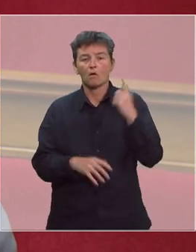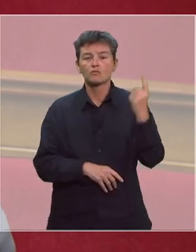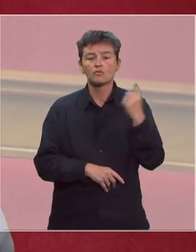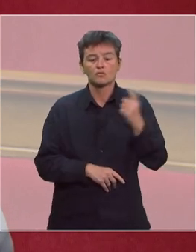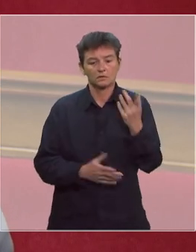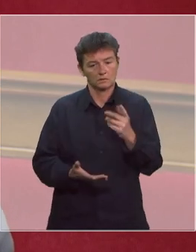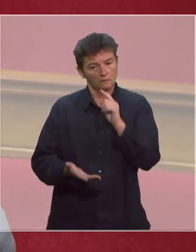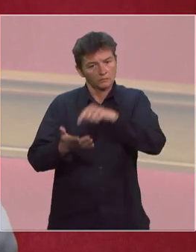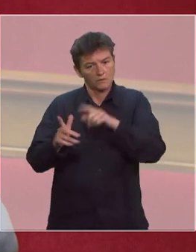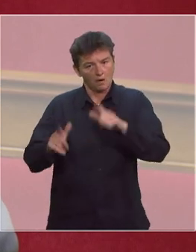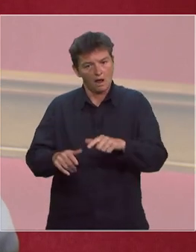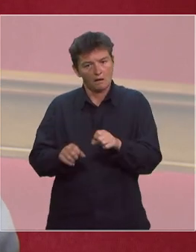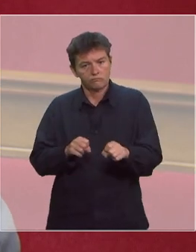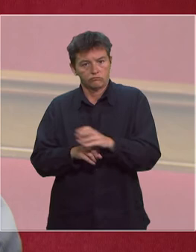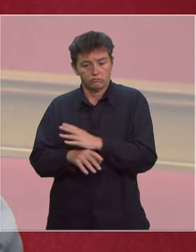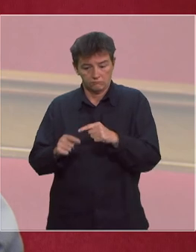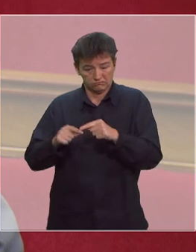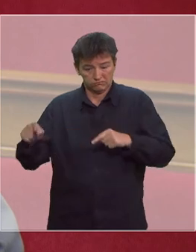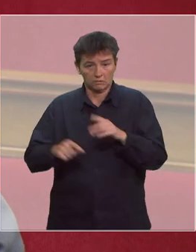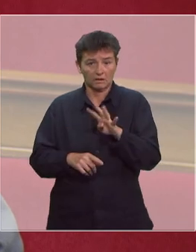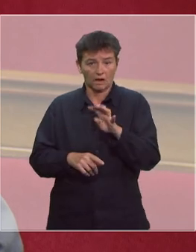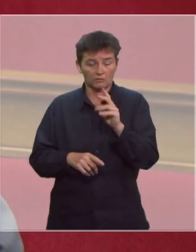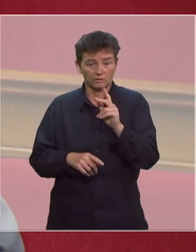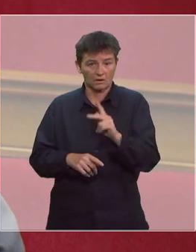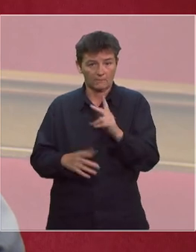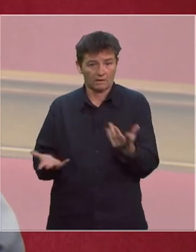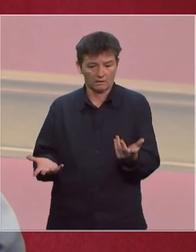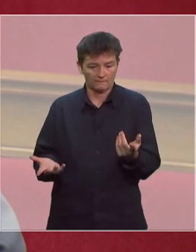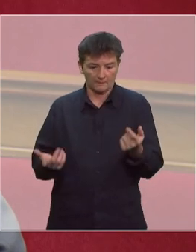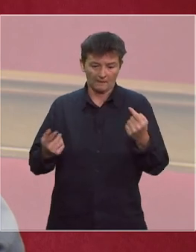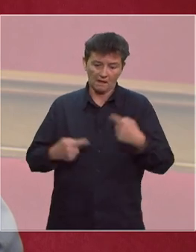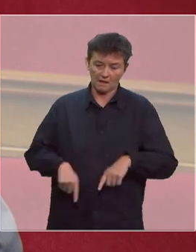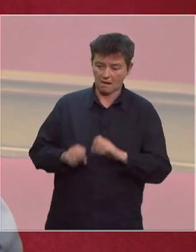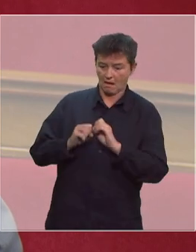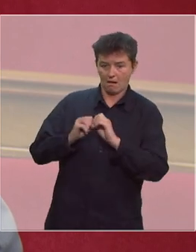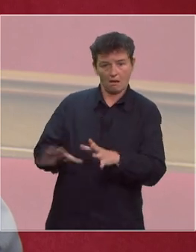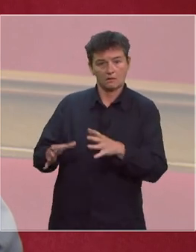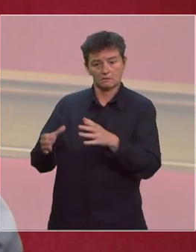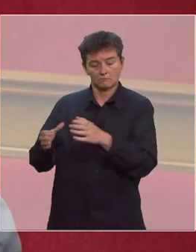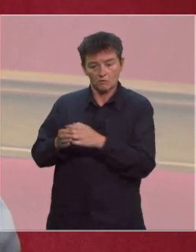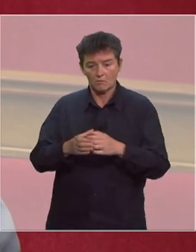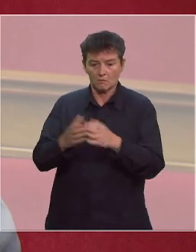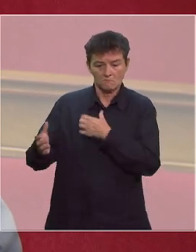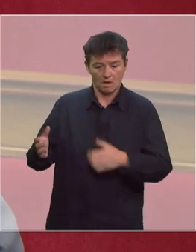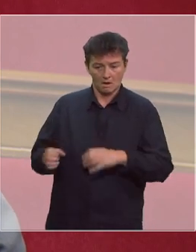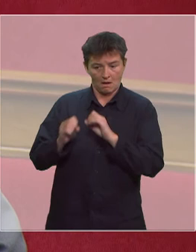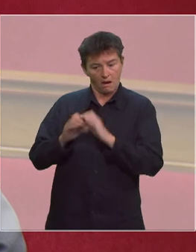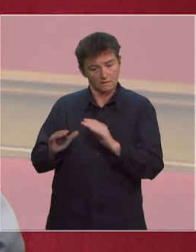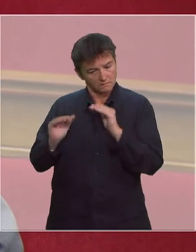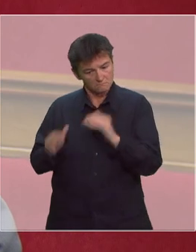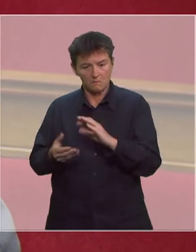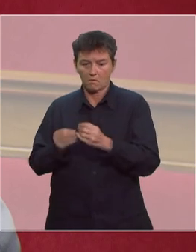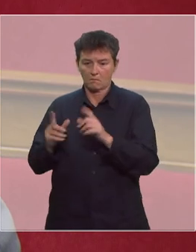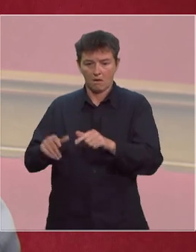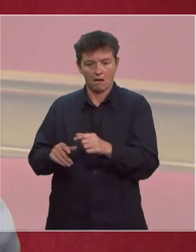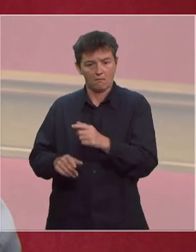foyer de l'épidémie n'est distant que de 40 km. Pourquoi l'Etat donne l'impression d'abandonner les collectivités locales en première ligne ? Et l'Etat